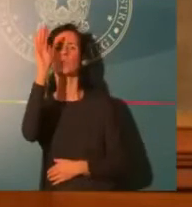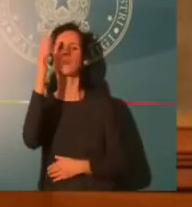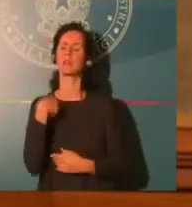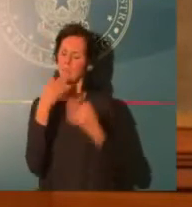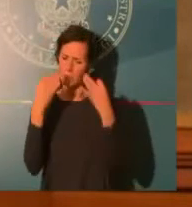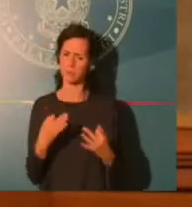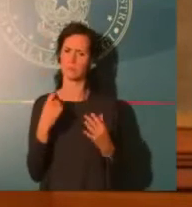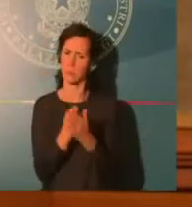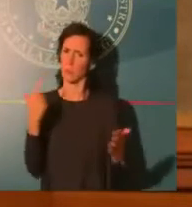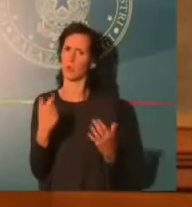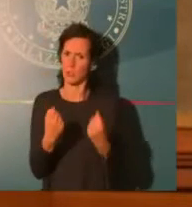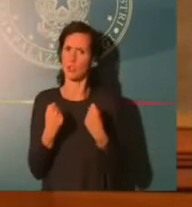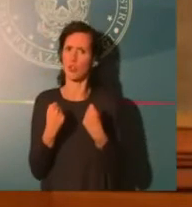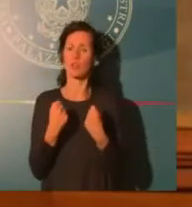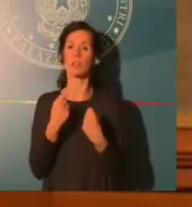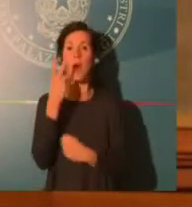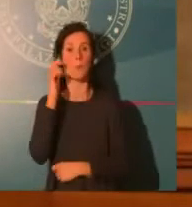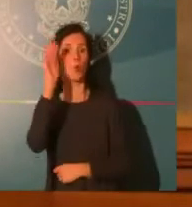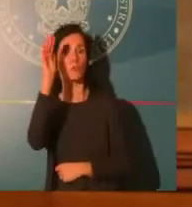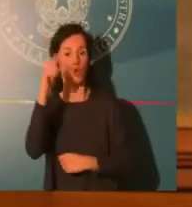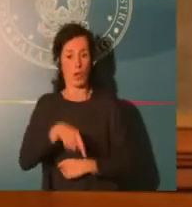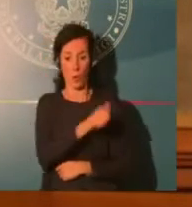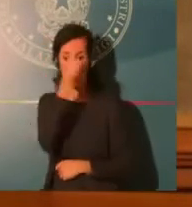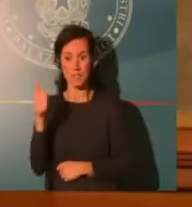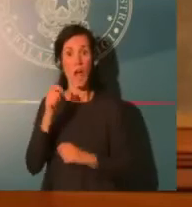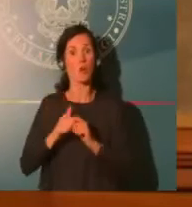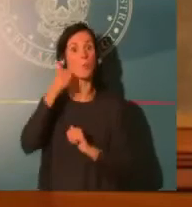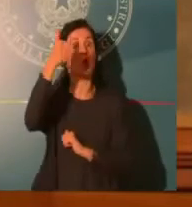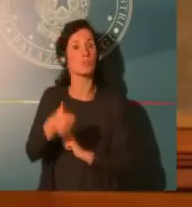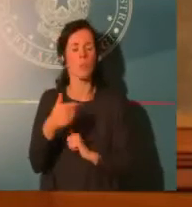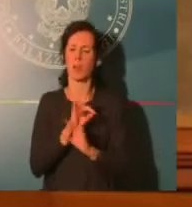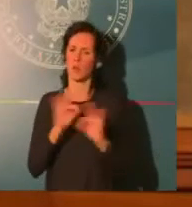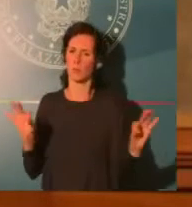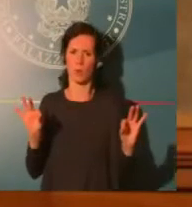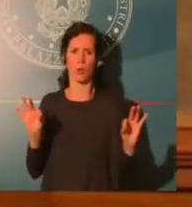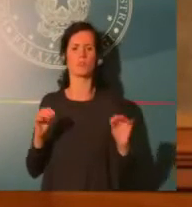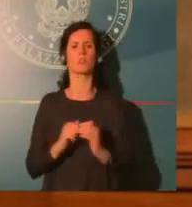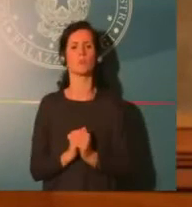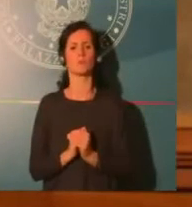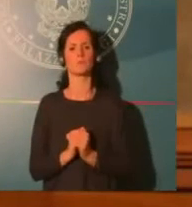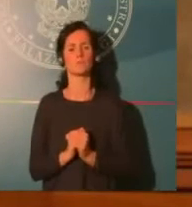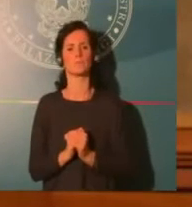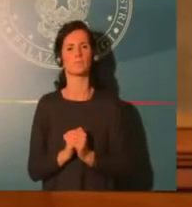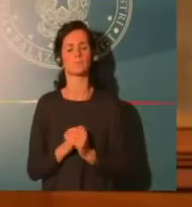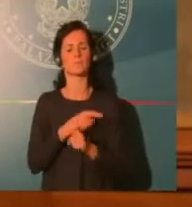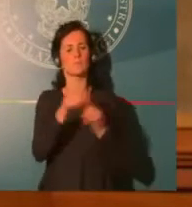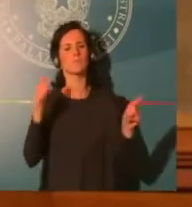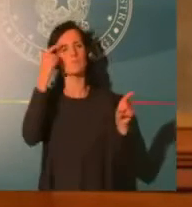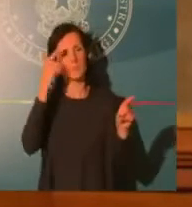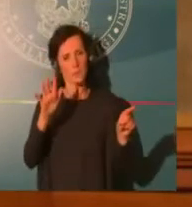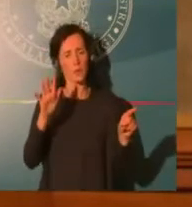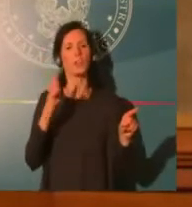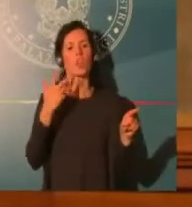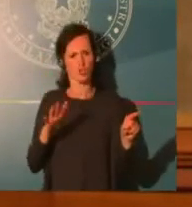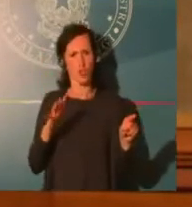indicato anche dei possibili scenari avversi e quindi siamo in grado di far fronte a tutti gli scenari, ma volevo sottolineare che grazie